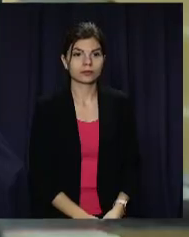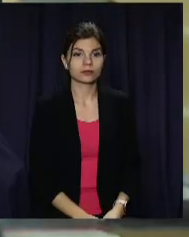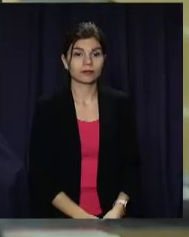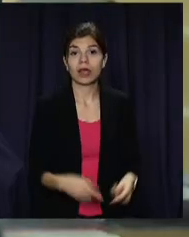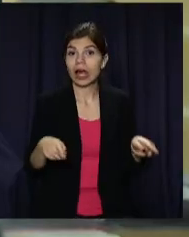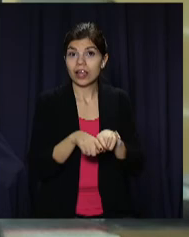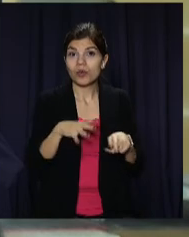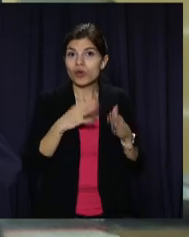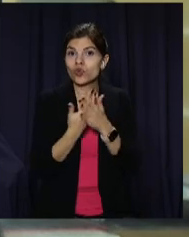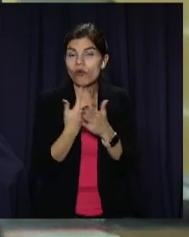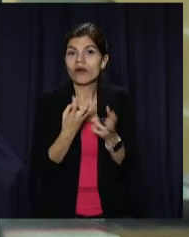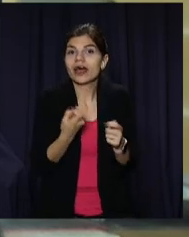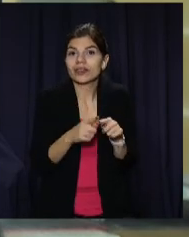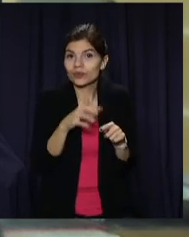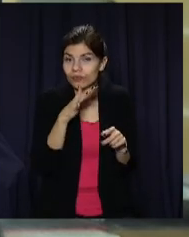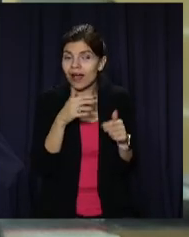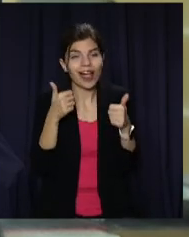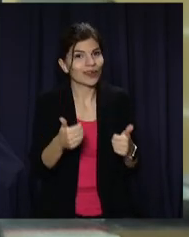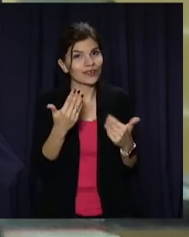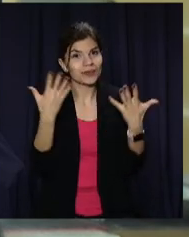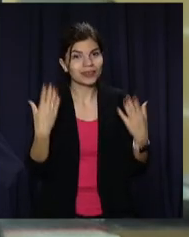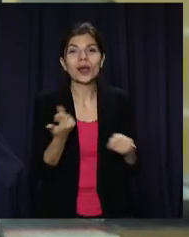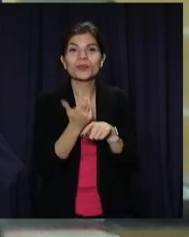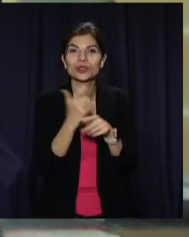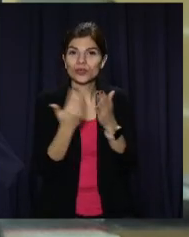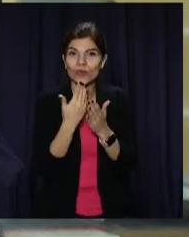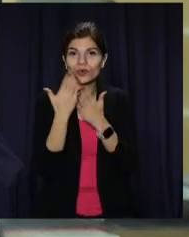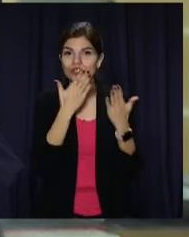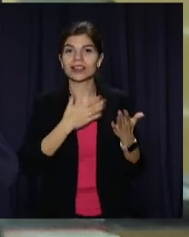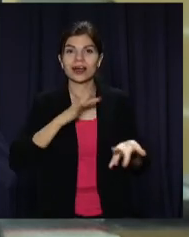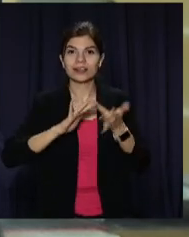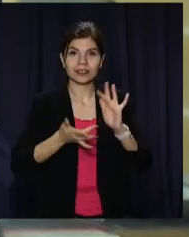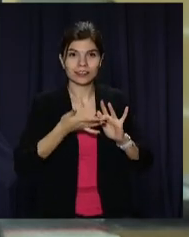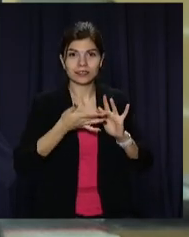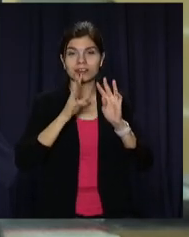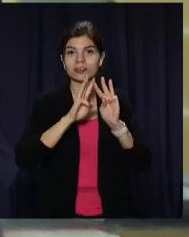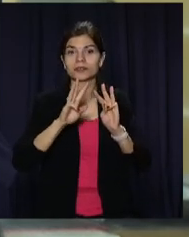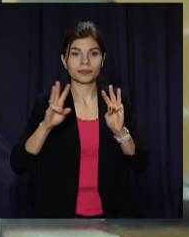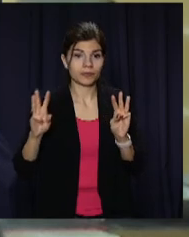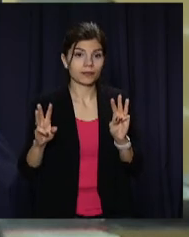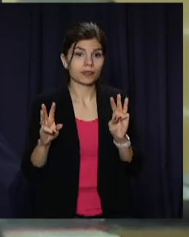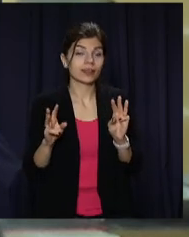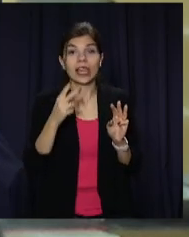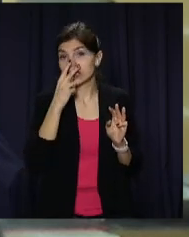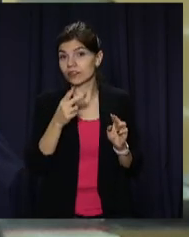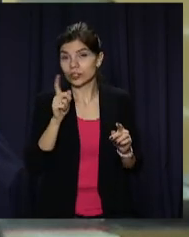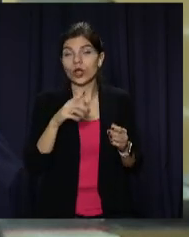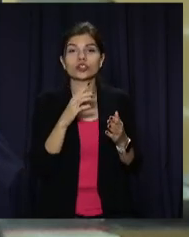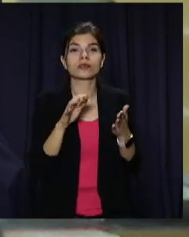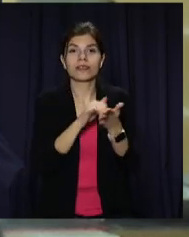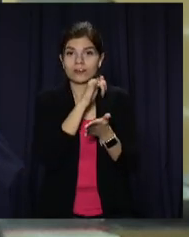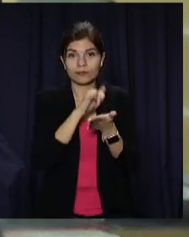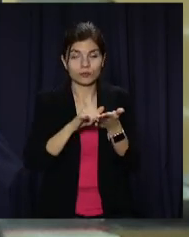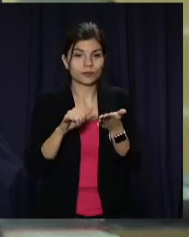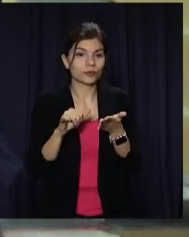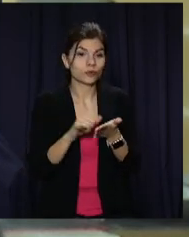Такими були новини на цю годину. Гарного вам дня! Більше новин читайте на нашому сайті opentv.media. Дивіться сюжети в соціальних